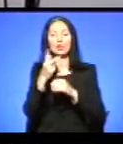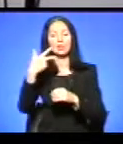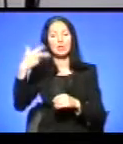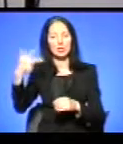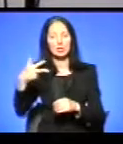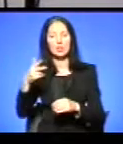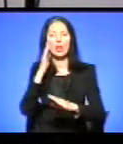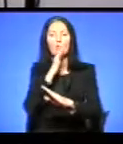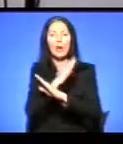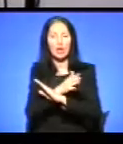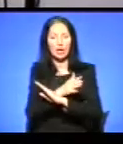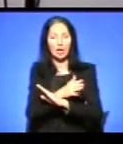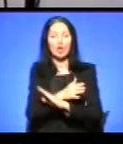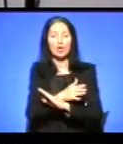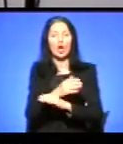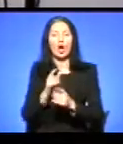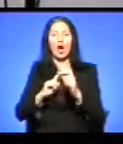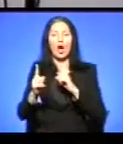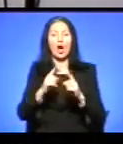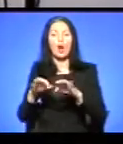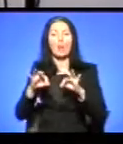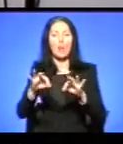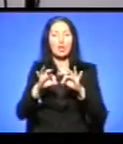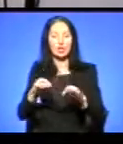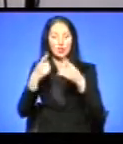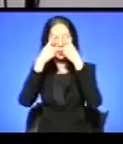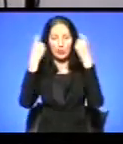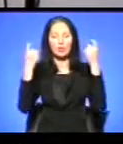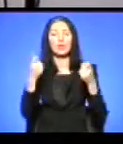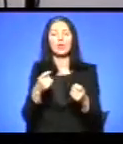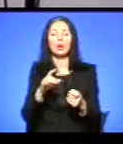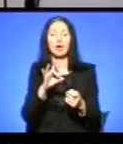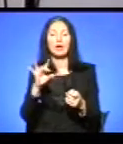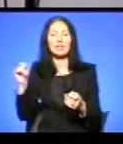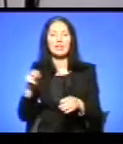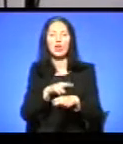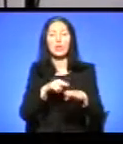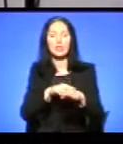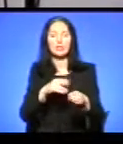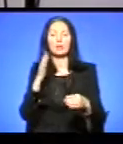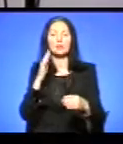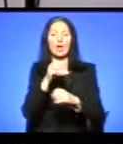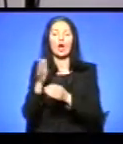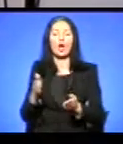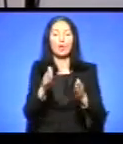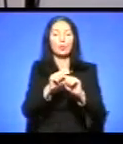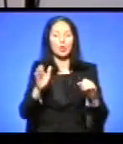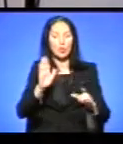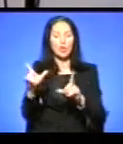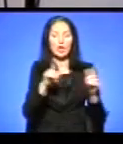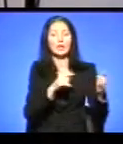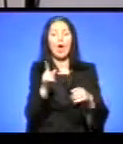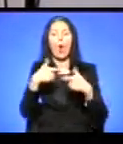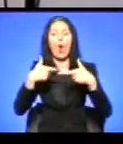перекриють рух автотранспорту, повідомила речник патрульної поліції Оксана Смільська. Перекриють дорогу від готелю Тернопіль до центрального корпусу